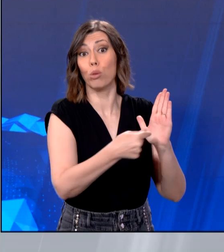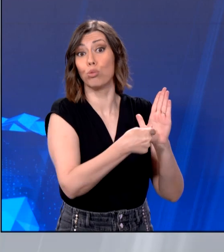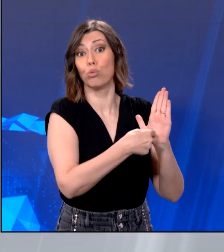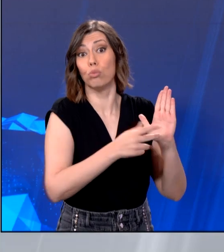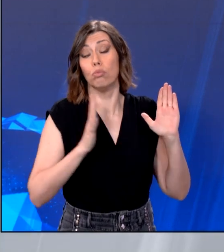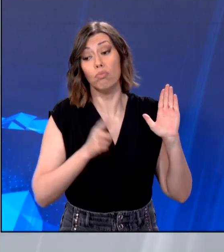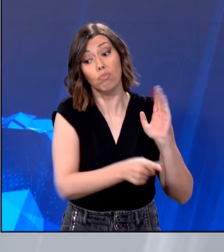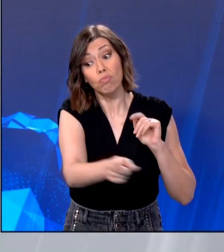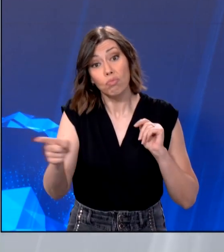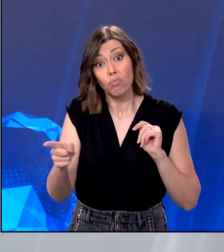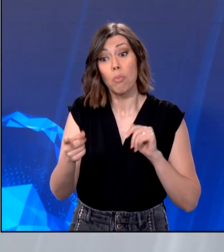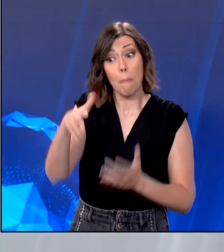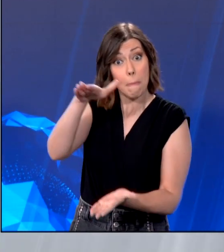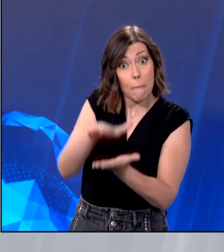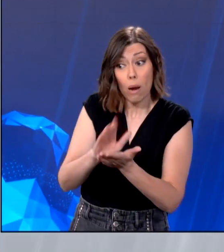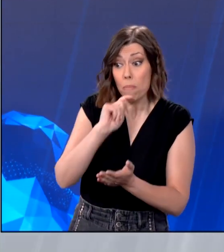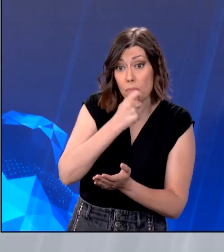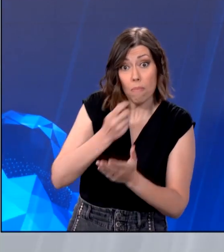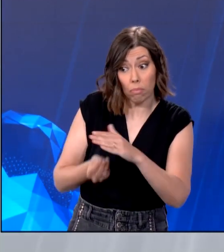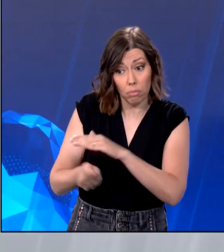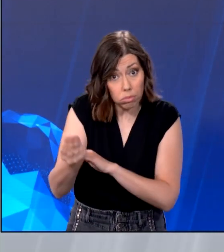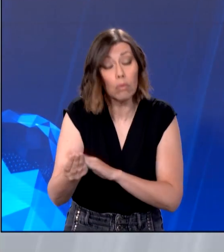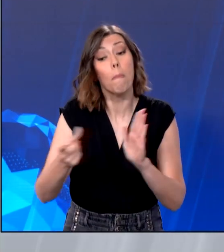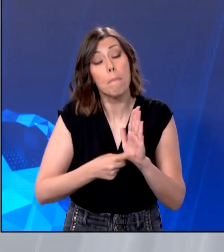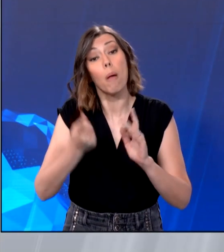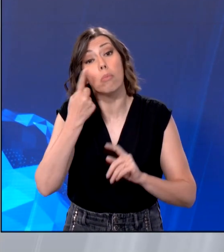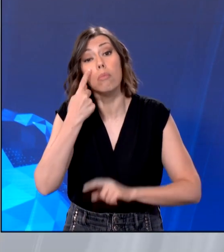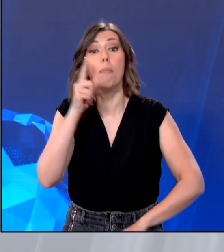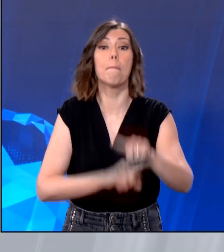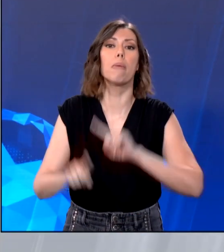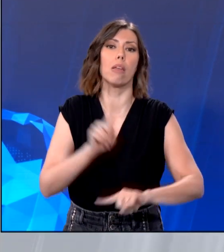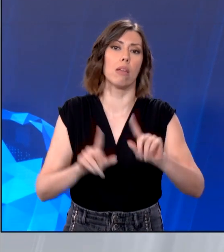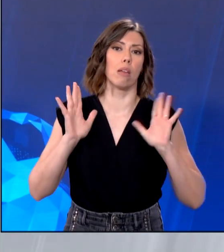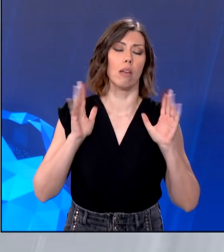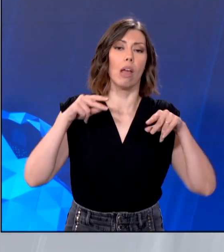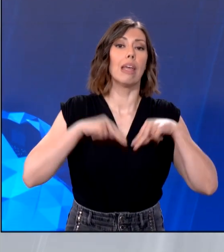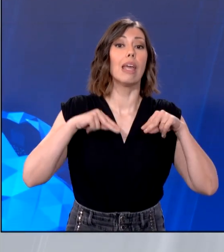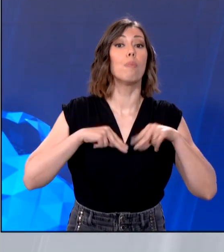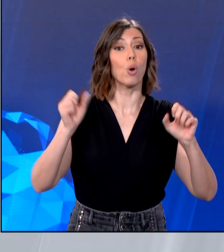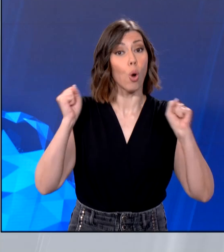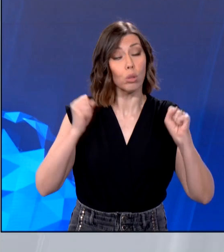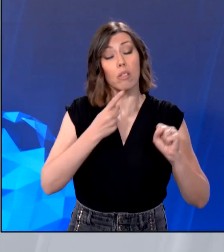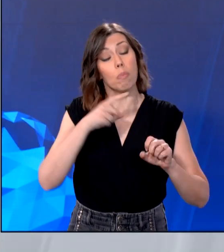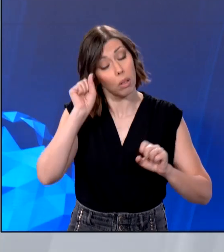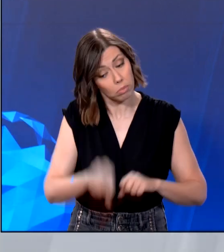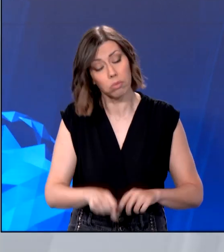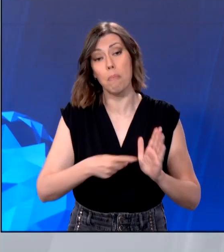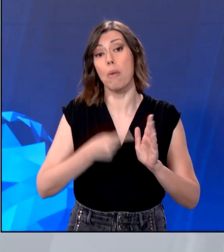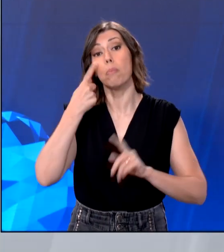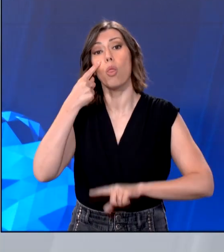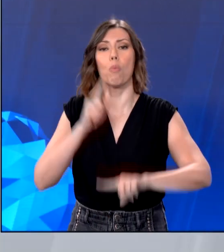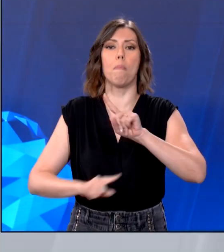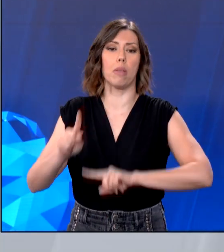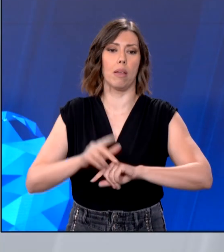ζήτησαν τον αποχαρακτηρισμό των προστατευόμενων μαρτύρων, ενώ και ο Υπουργός Υγείας Άδωνης Γεωργιάδης συντάσσεται με το έτοιμά τους. Ήταν μια